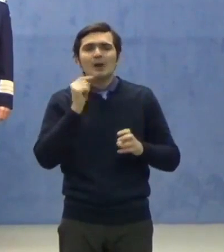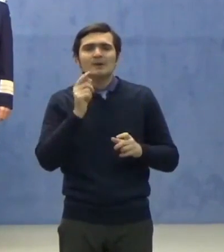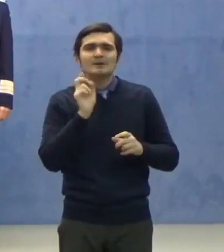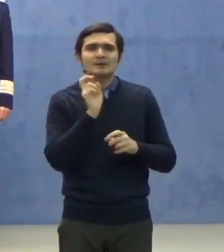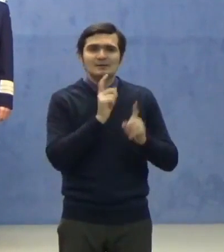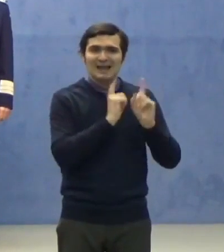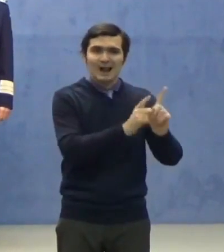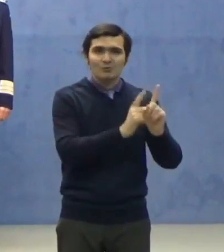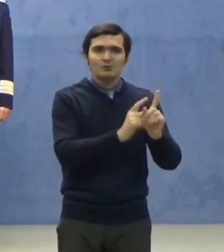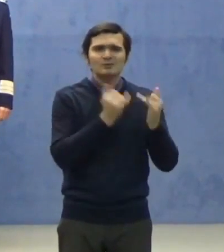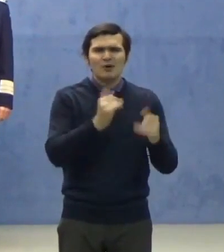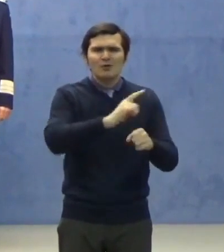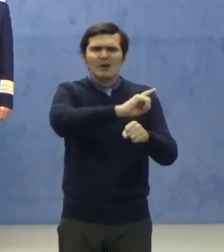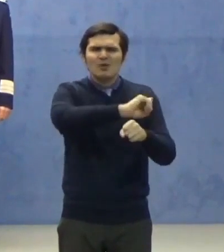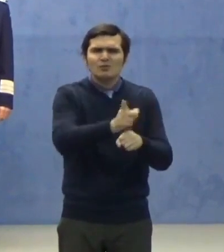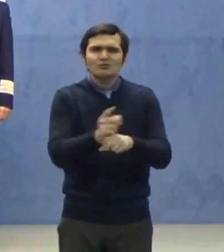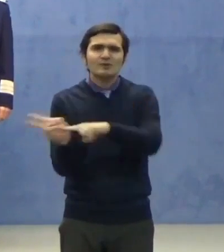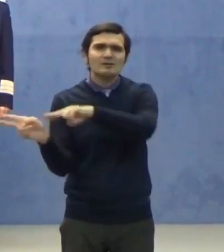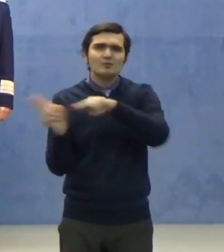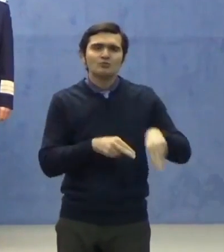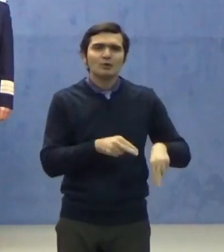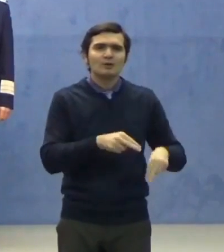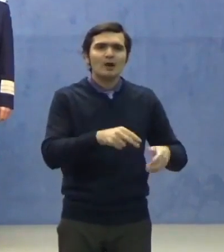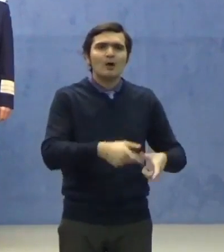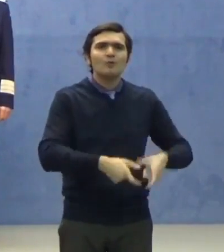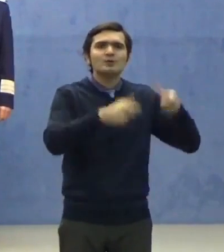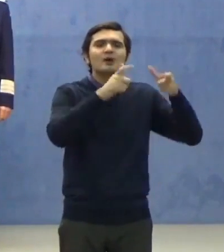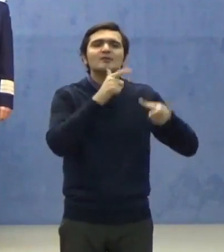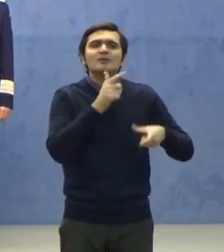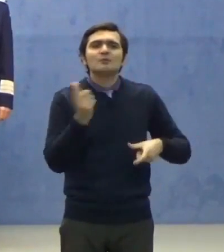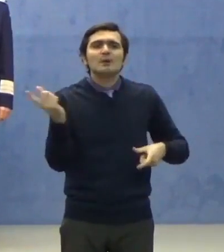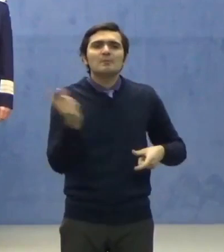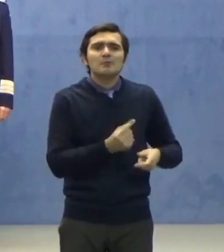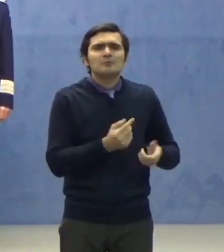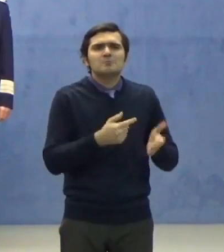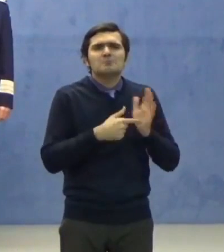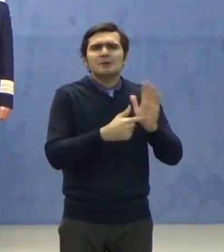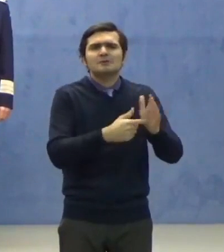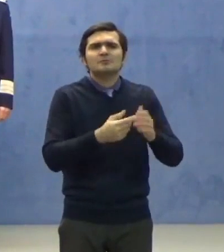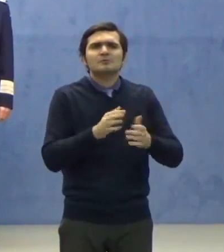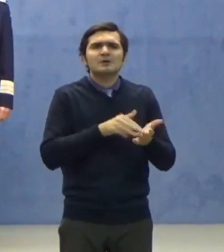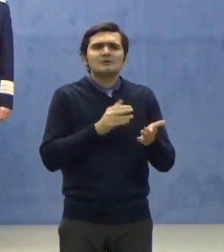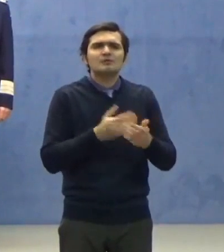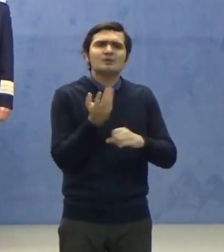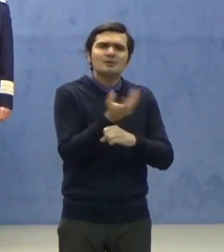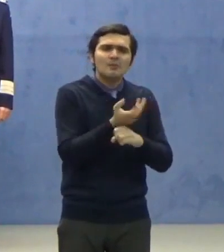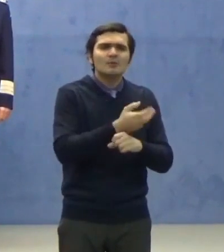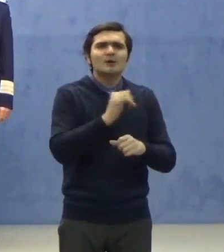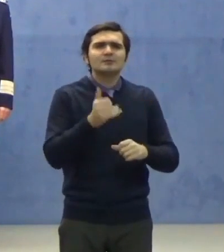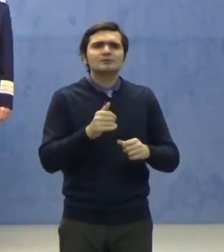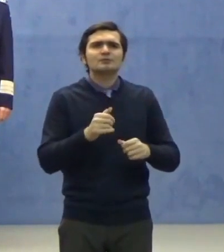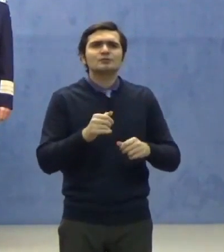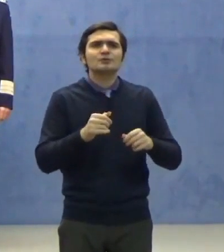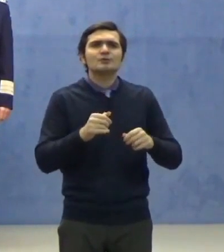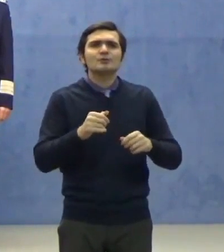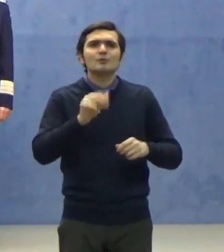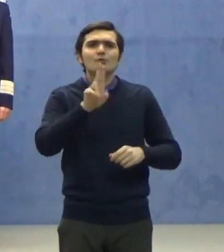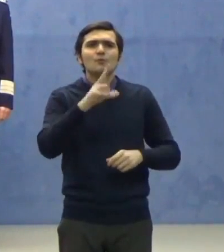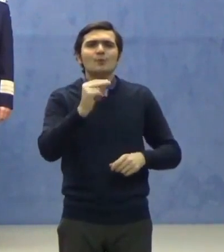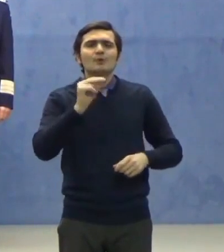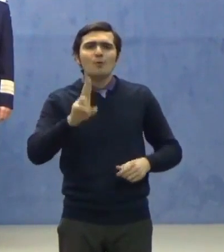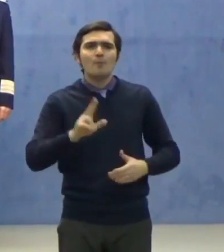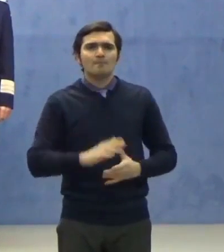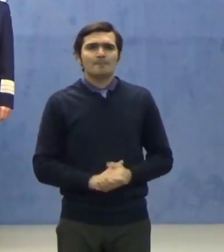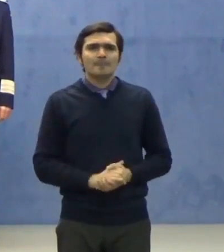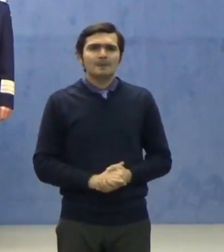de urgență la unitățile de unde provin, respectiv serviciile de ambulanță și unitățile de primiri urgențe. La